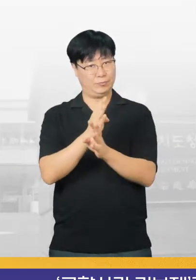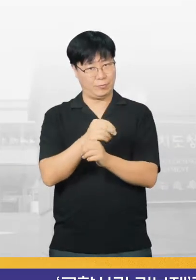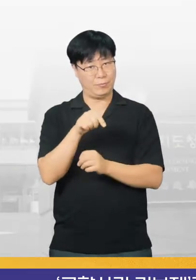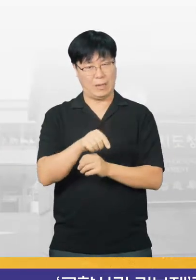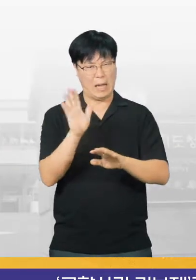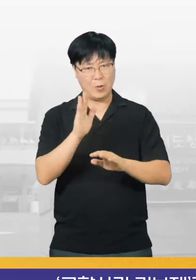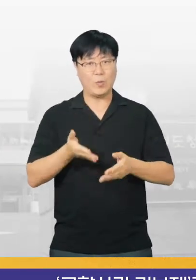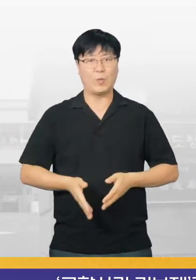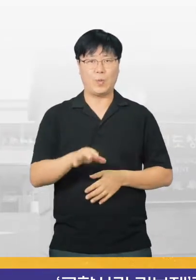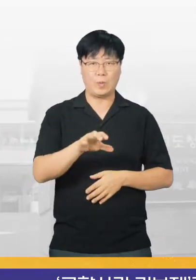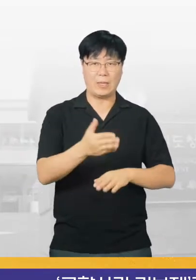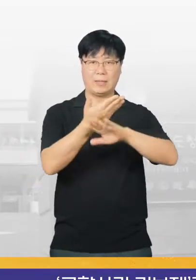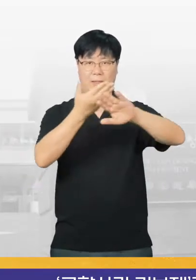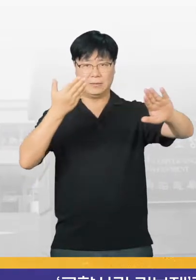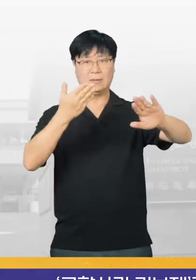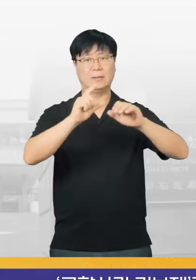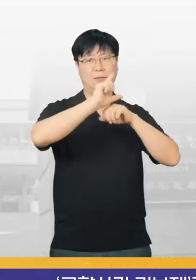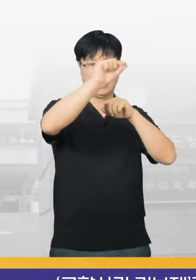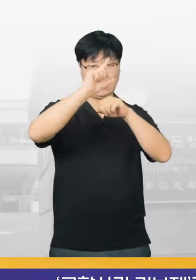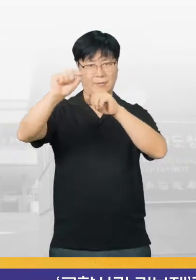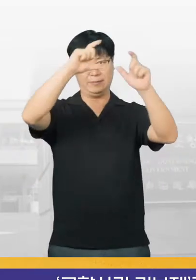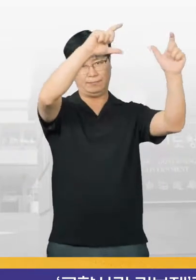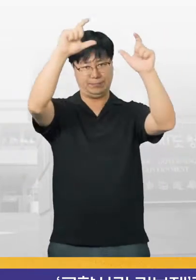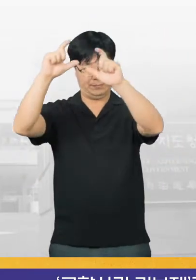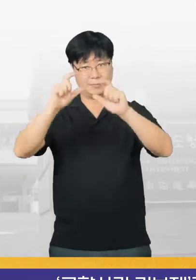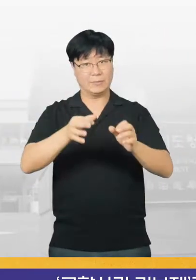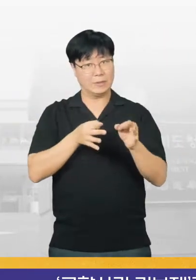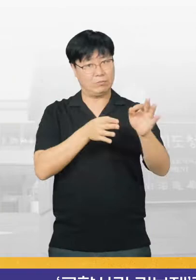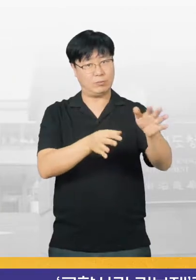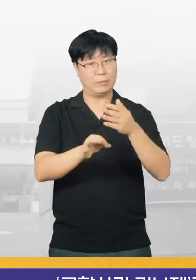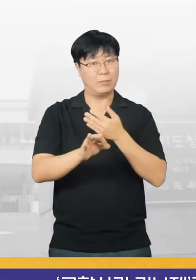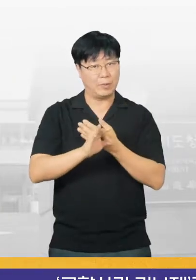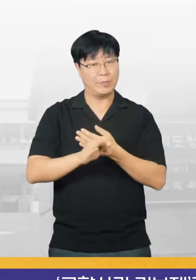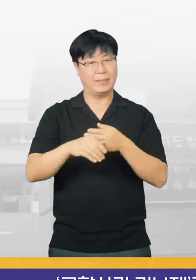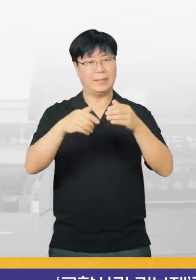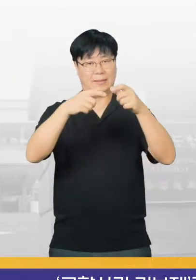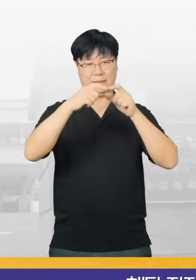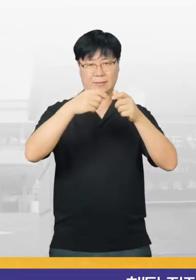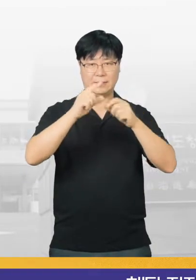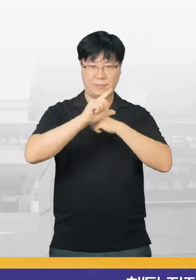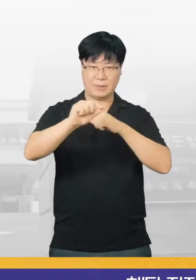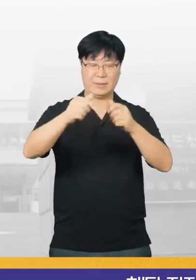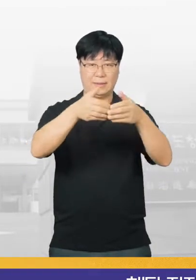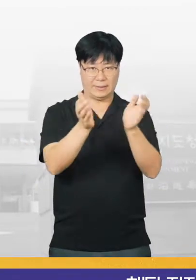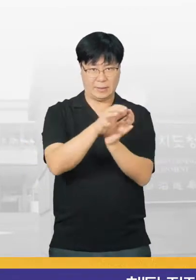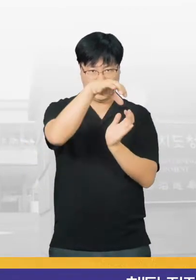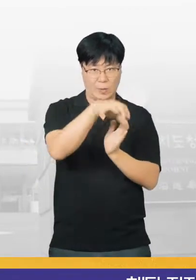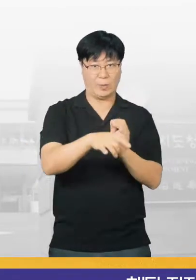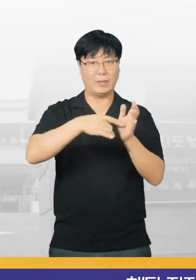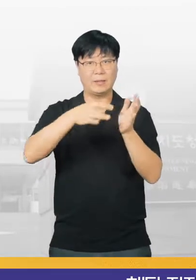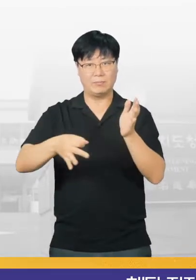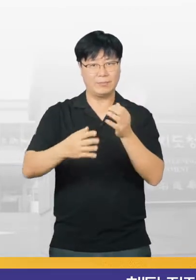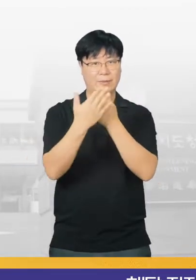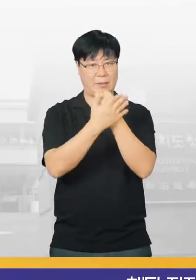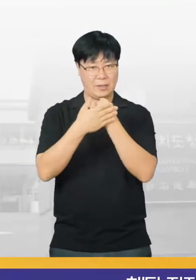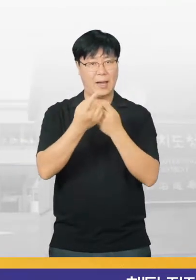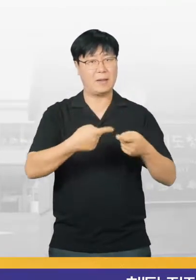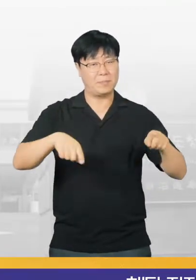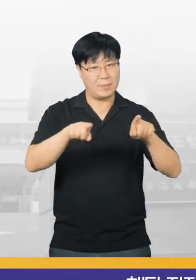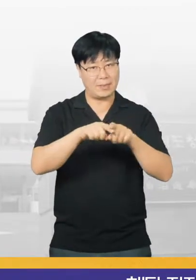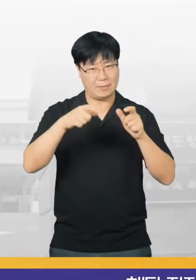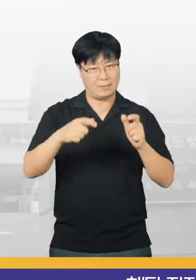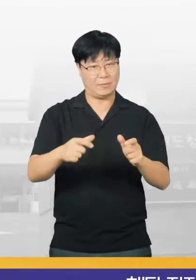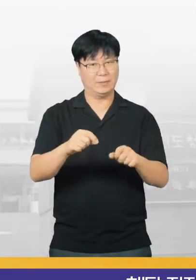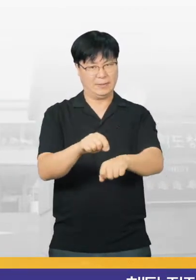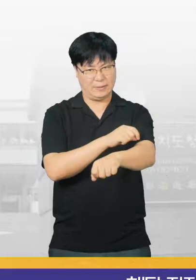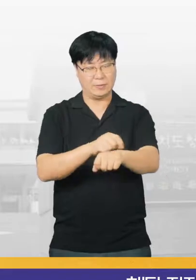개인이 자신의 주소지가 아닌 고향 등 다른 지방자치단체에 기부하면 해당 지자체가 세액 공제 혜택과 함께